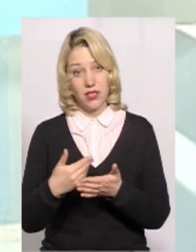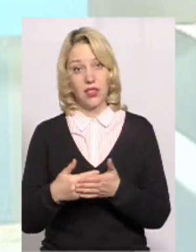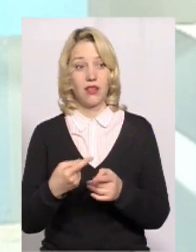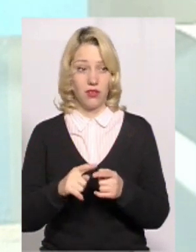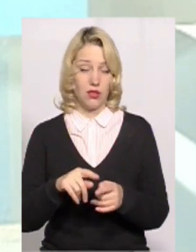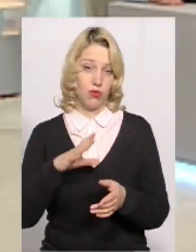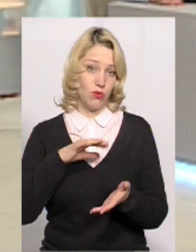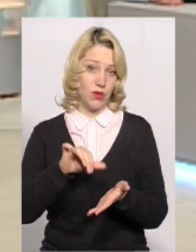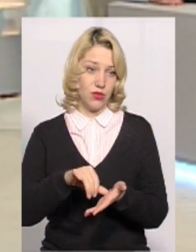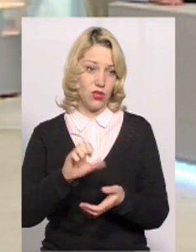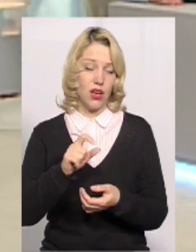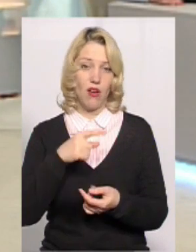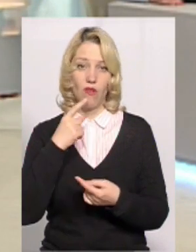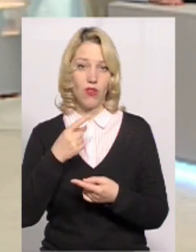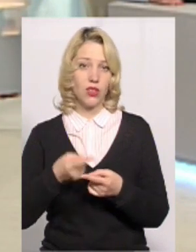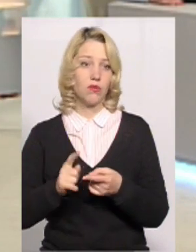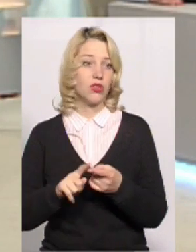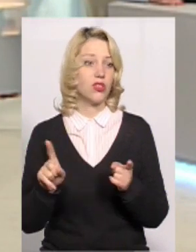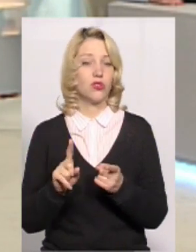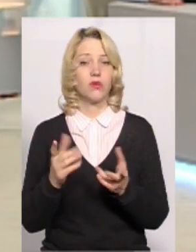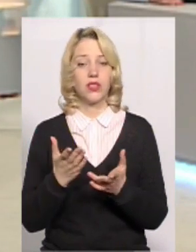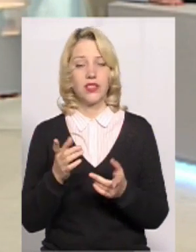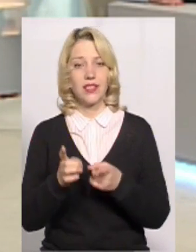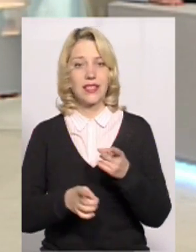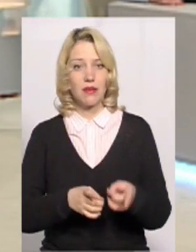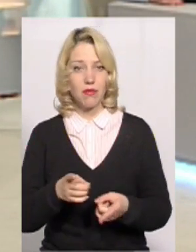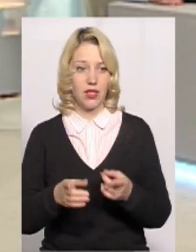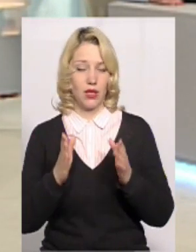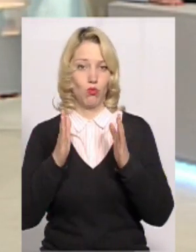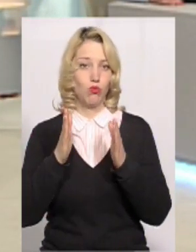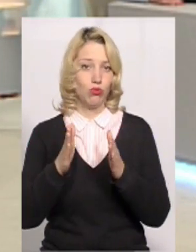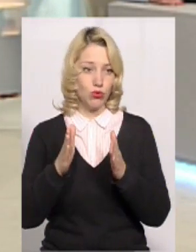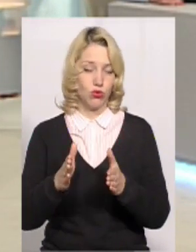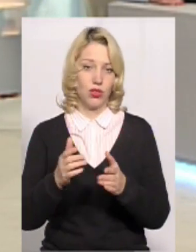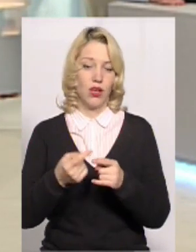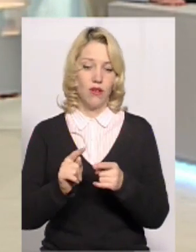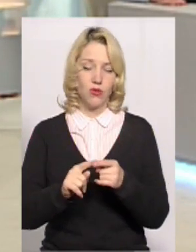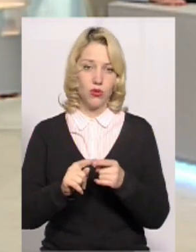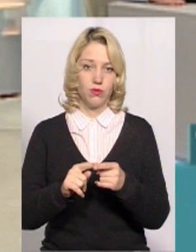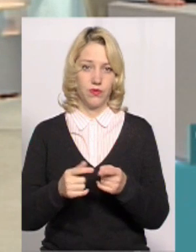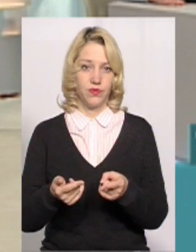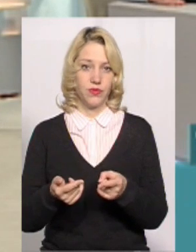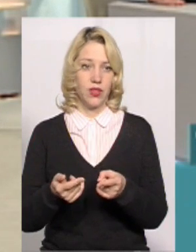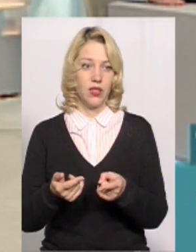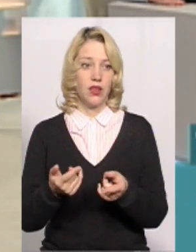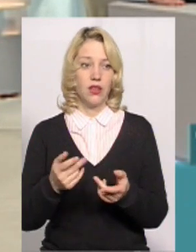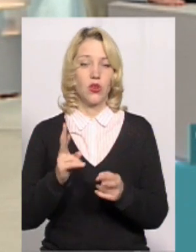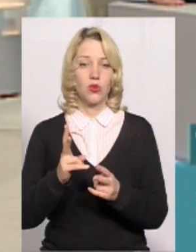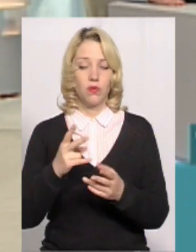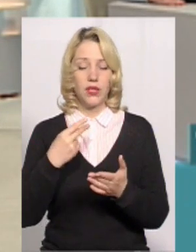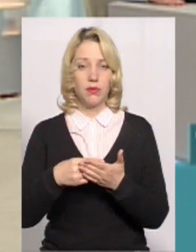було присутнє. Але говорити про те, щоб якісь зміни будуть в тому розкладі, значить, які